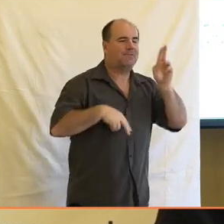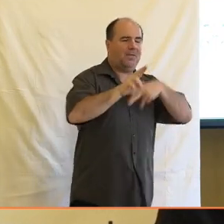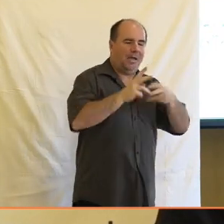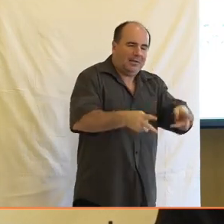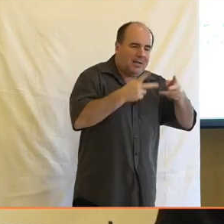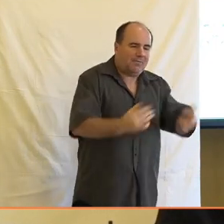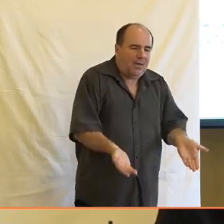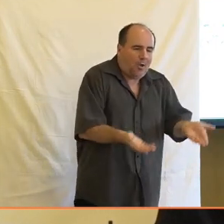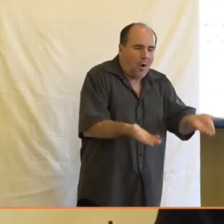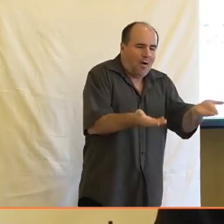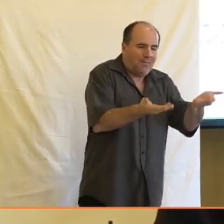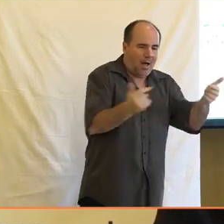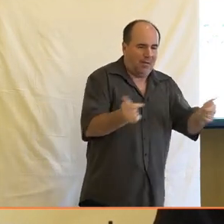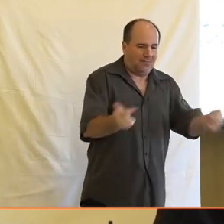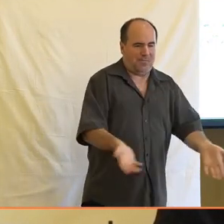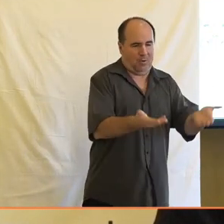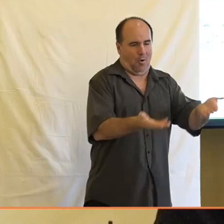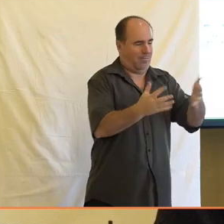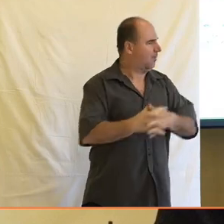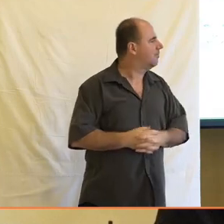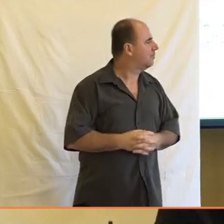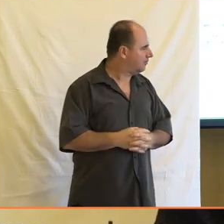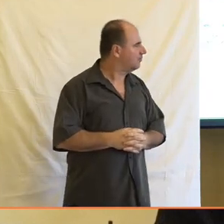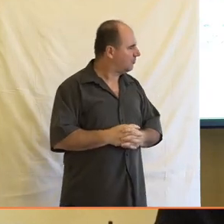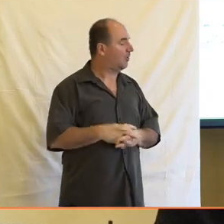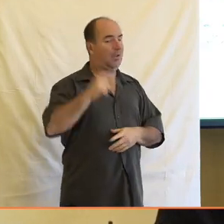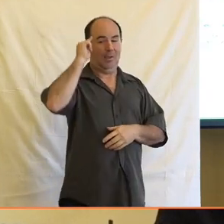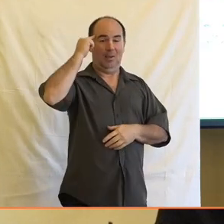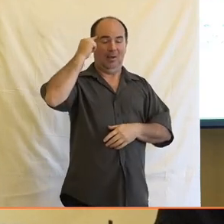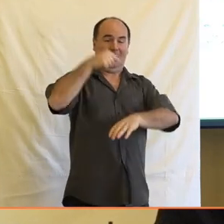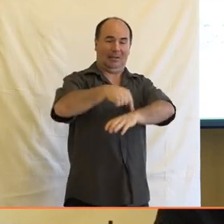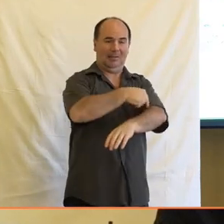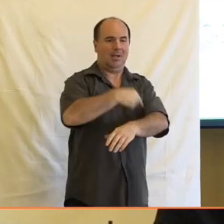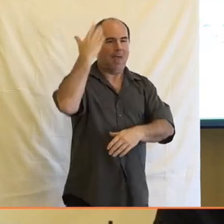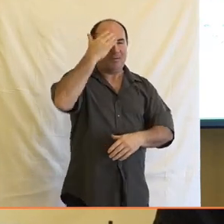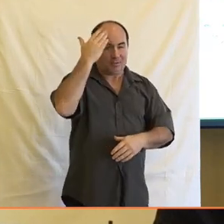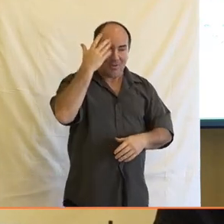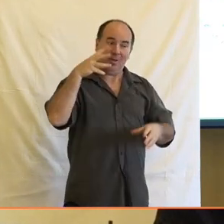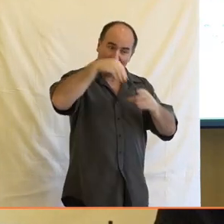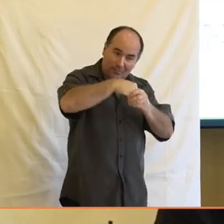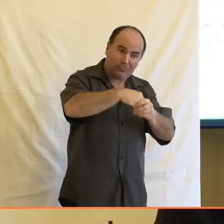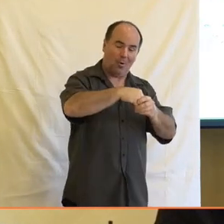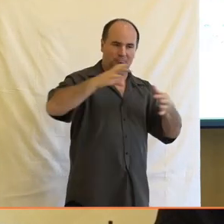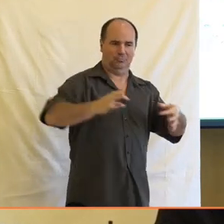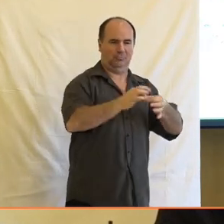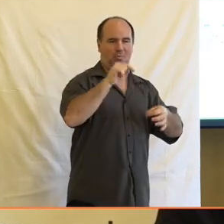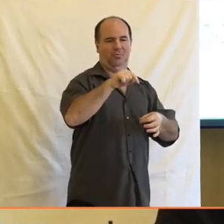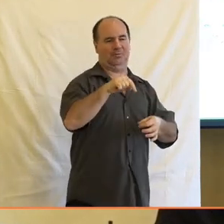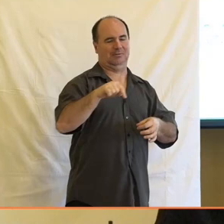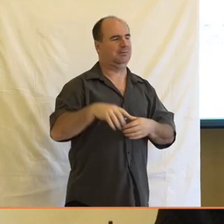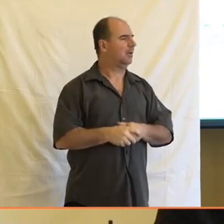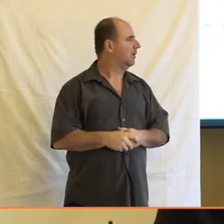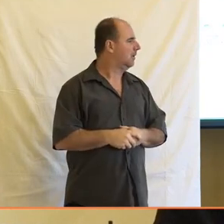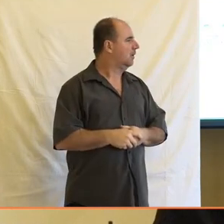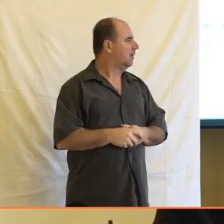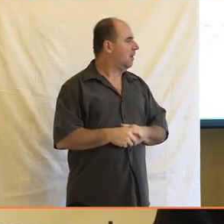vybalancovávat ty handikepy u těch dětí. Kritické myšlení je jedna z těch velmi slabých částí, to znamená, v mých očích je to něco, co nejenom